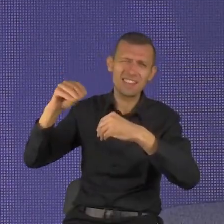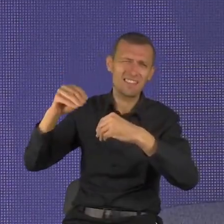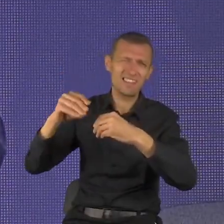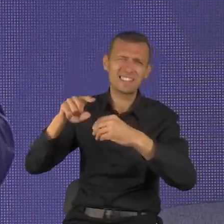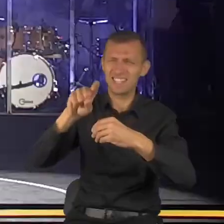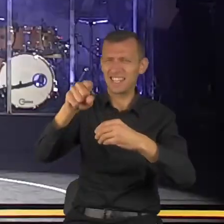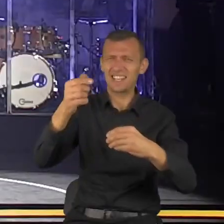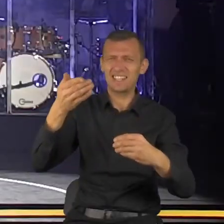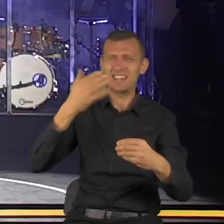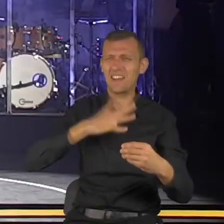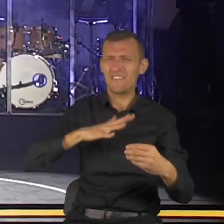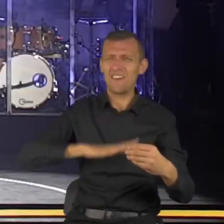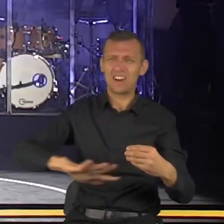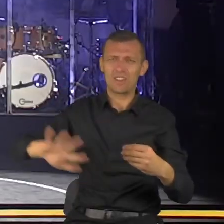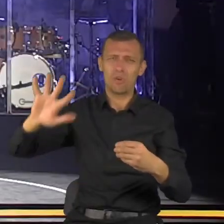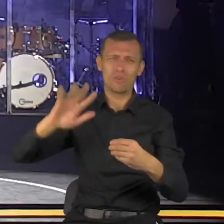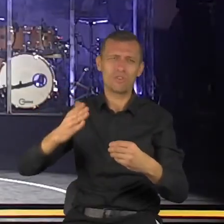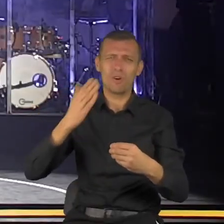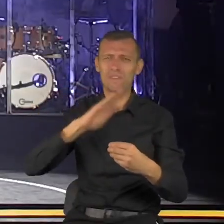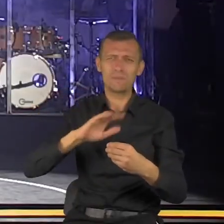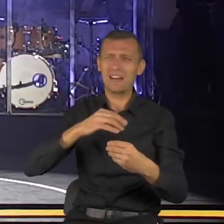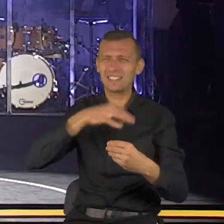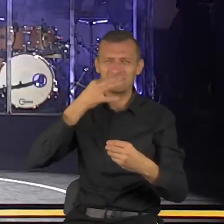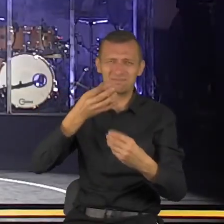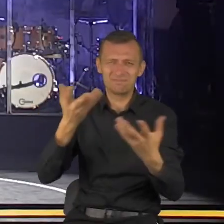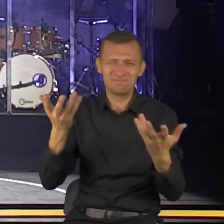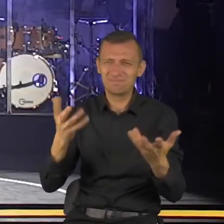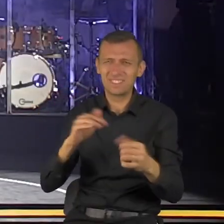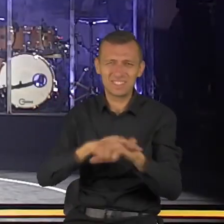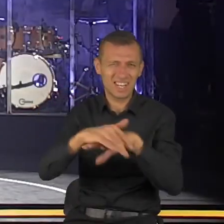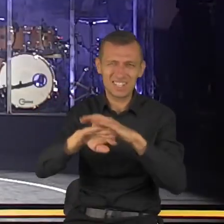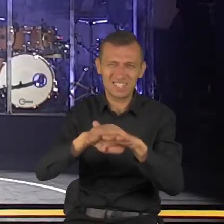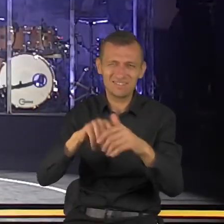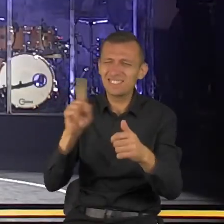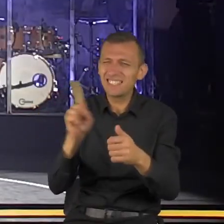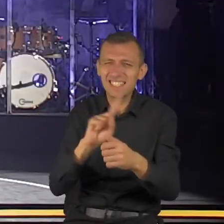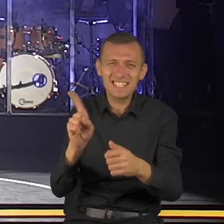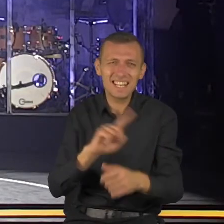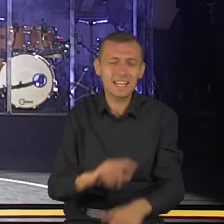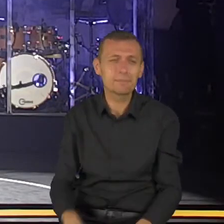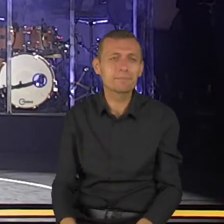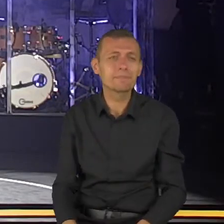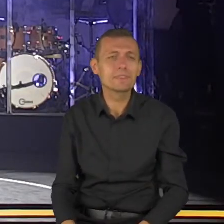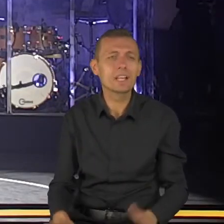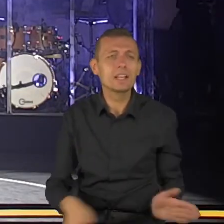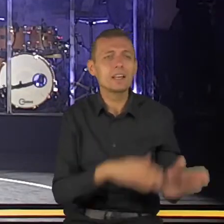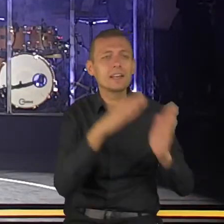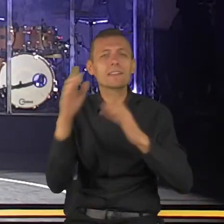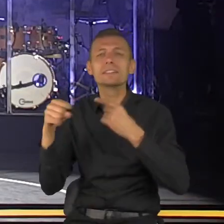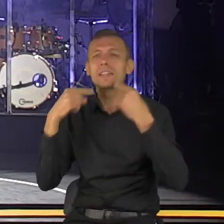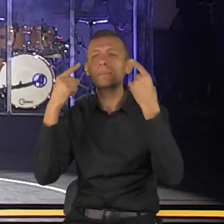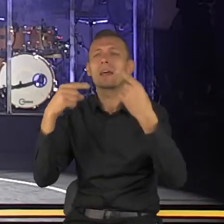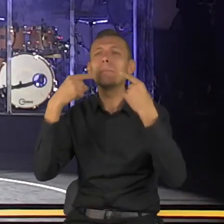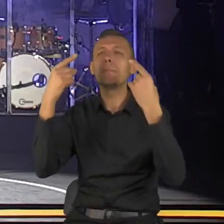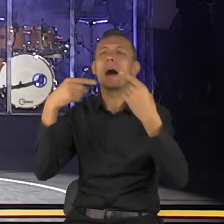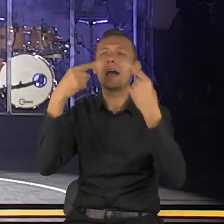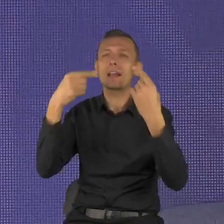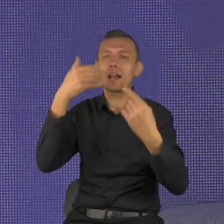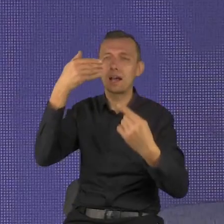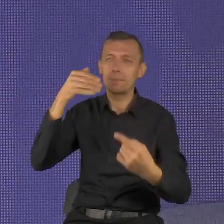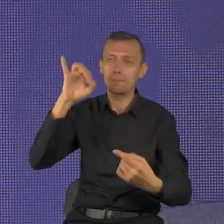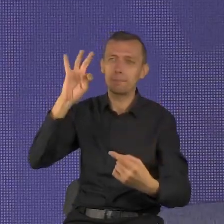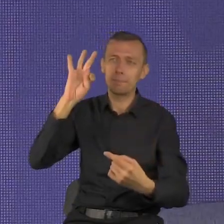Istnieje jeszcze trzeci mit. Niestety bardzo obecny w naszym życiu, w naszej